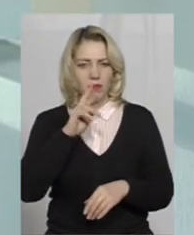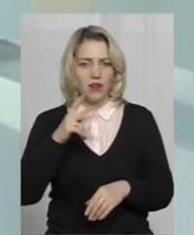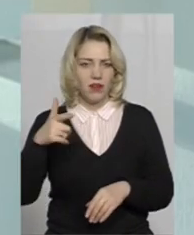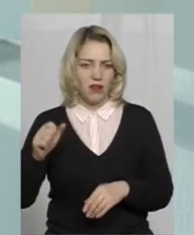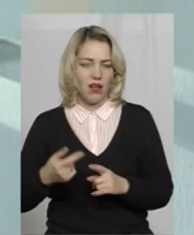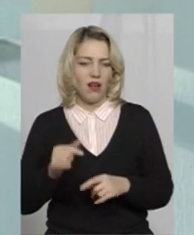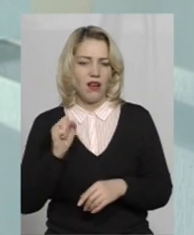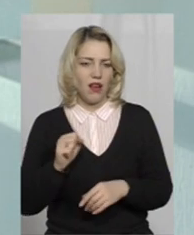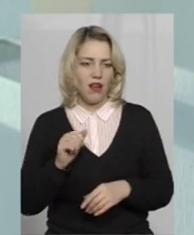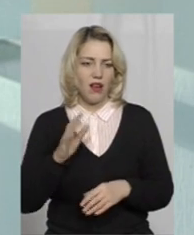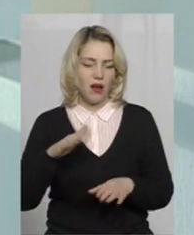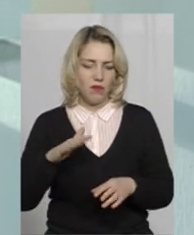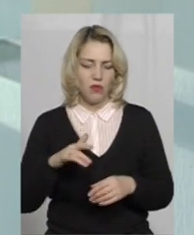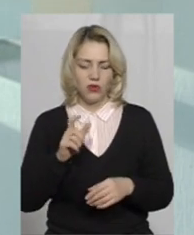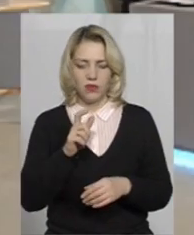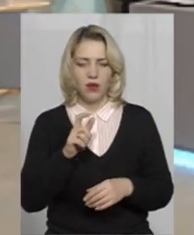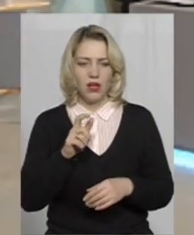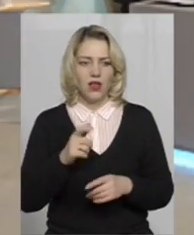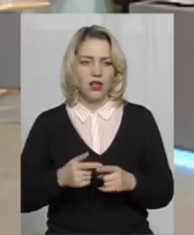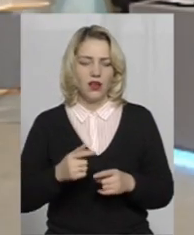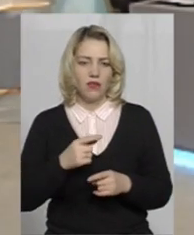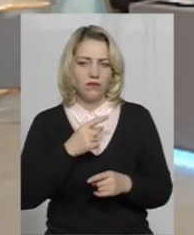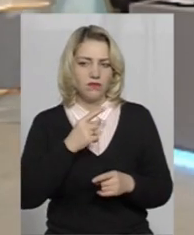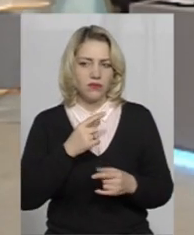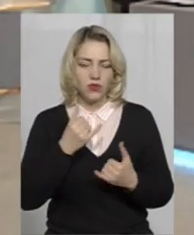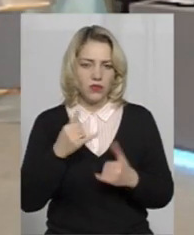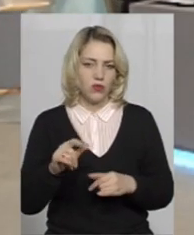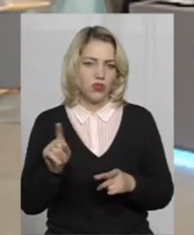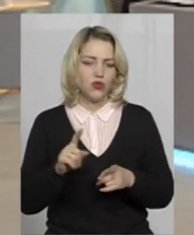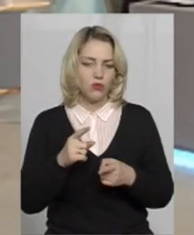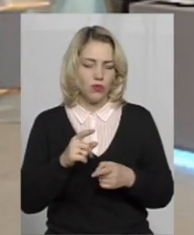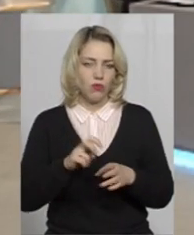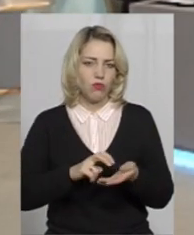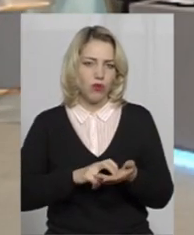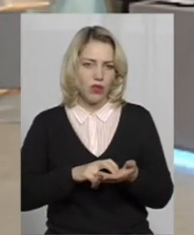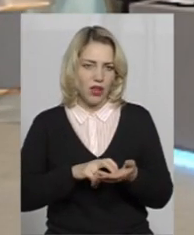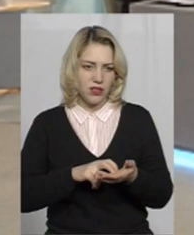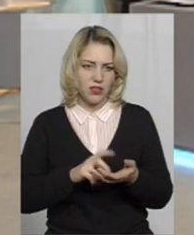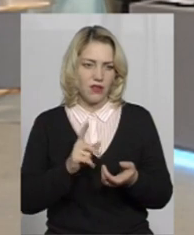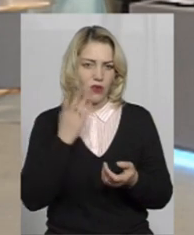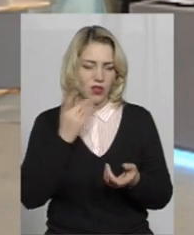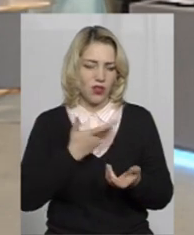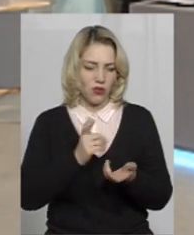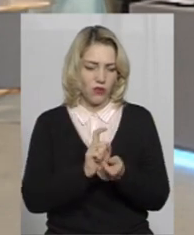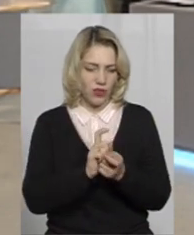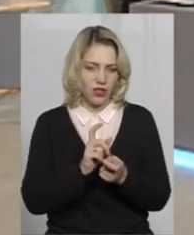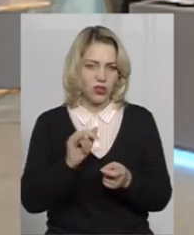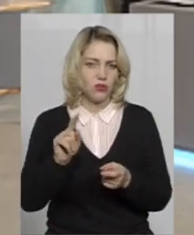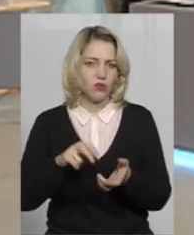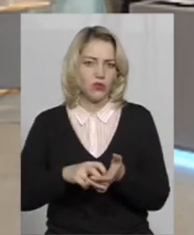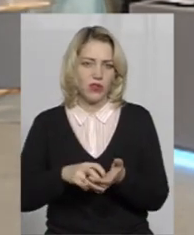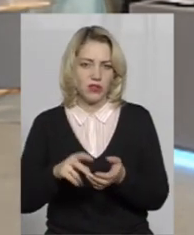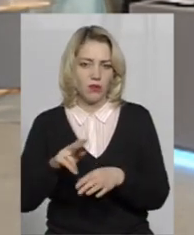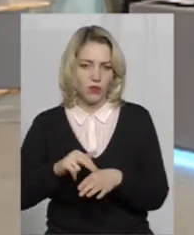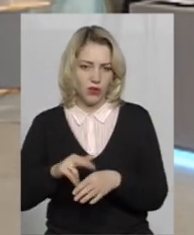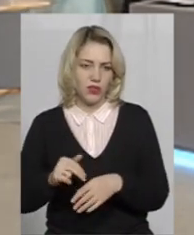дивуються, що діти в конфлікті з законом і бояться поліцейських. Тому ми от самого такого малечку вже працюємо і сподіваємося,